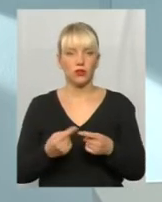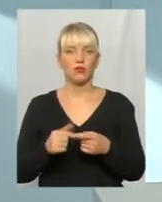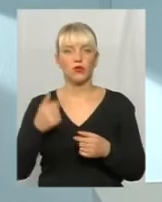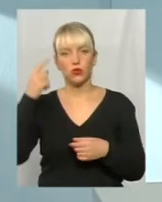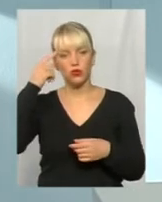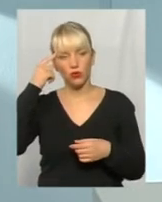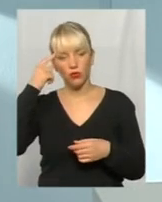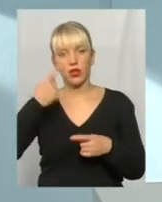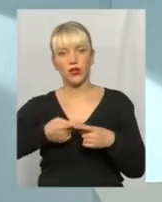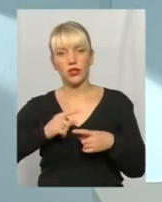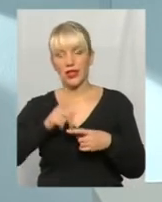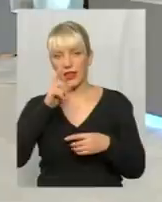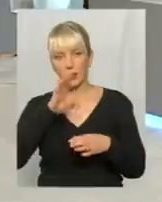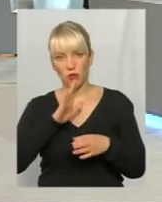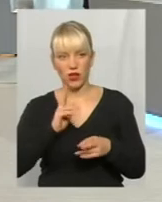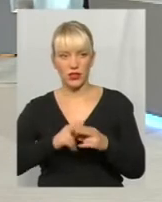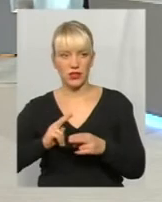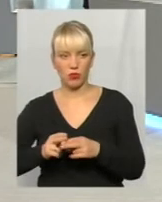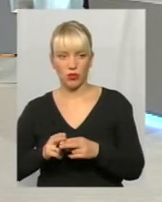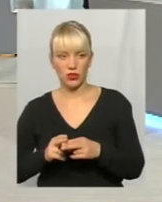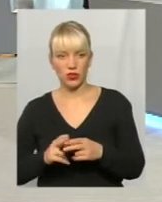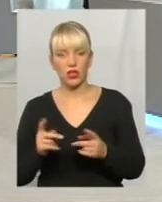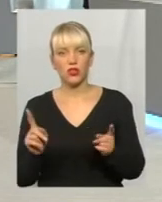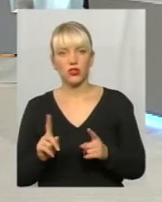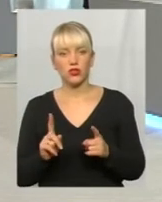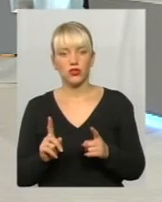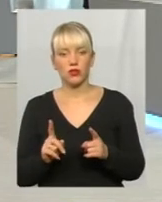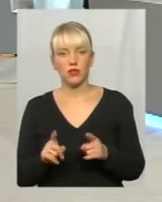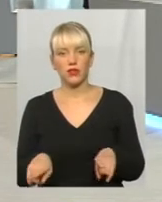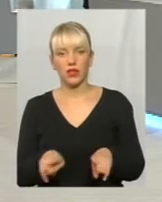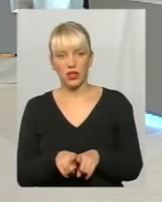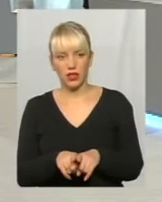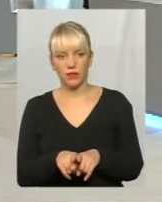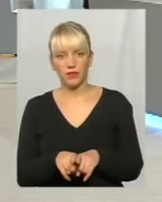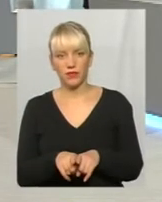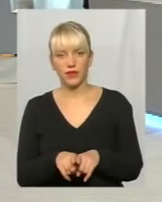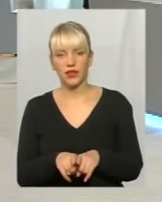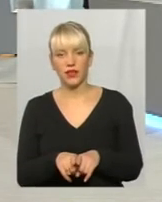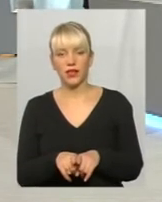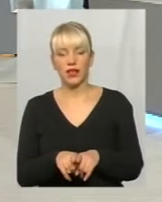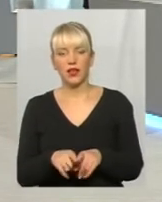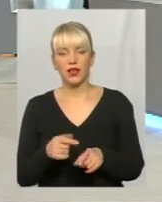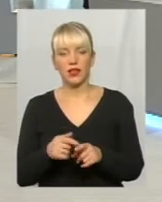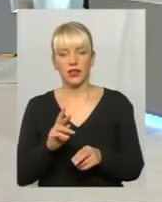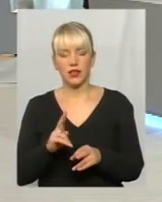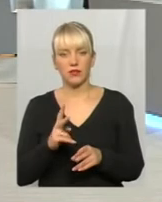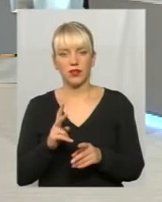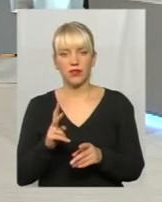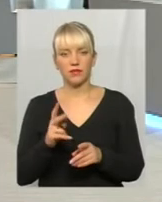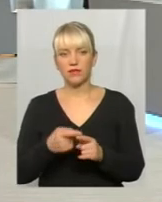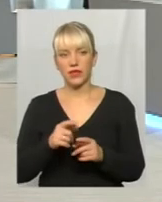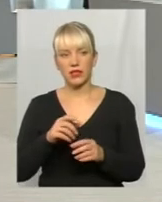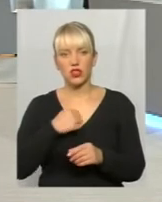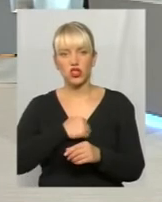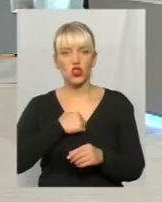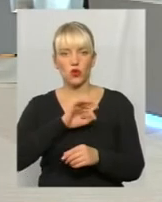що це є дуже непоганий запобіжник, щоб якраз такій імітації, такому зловживанню законом